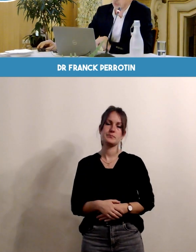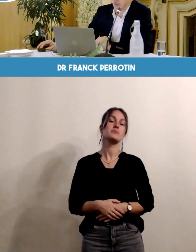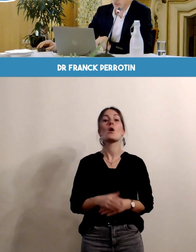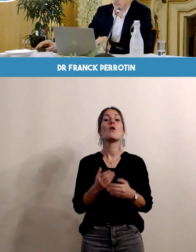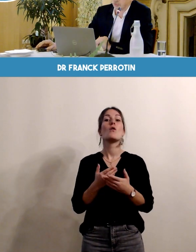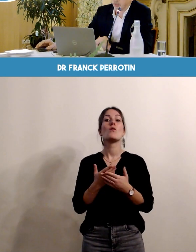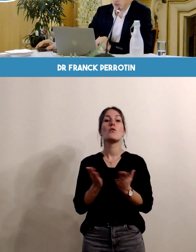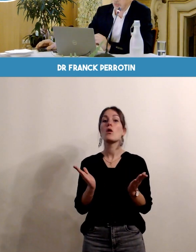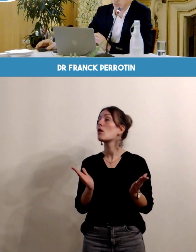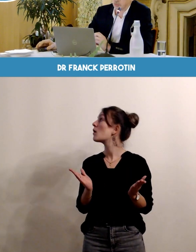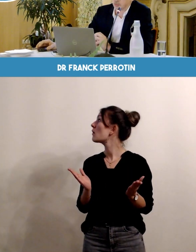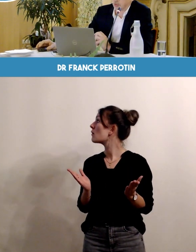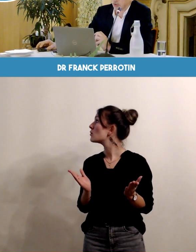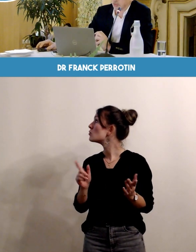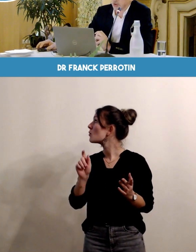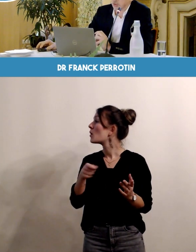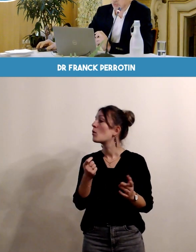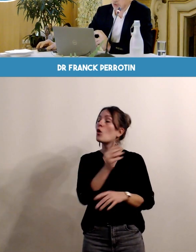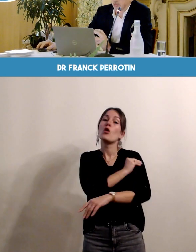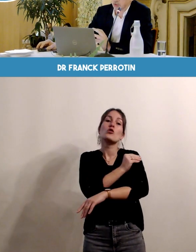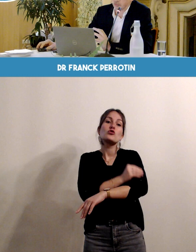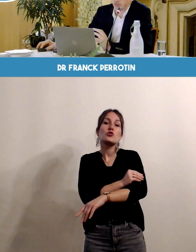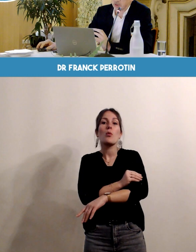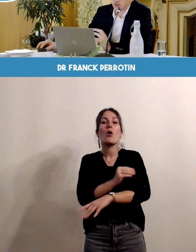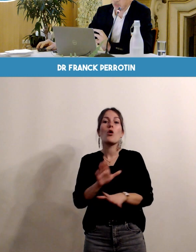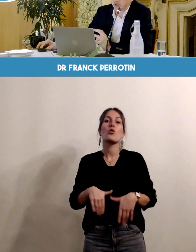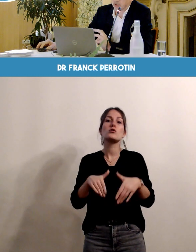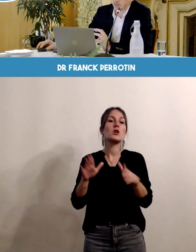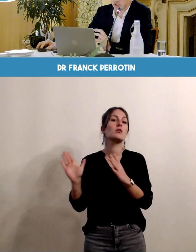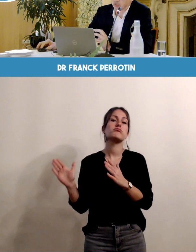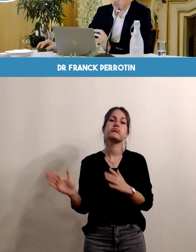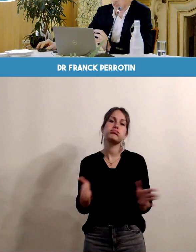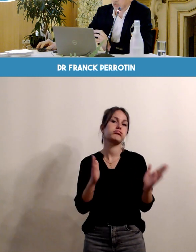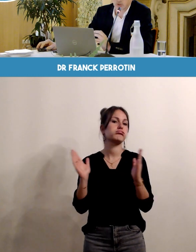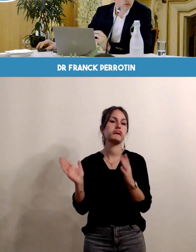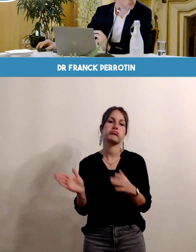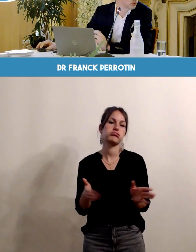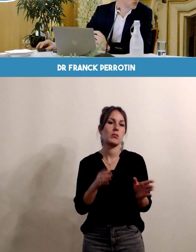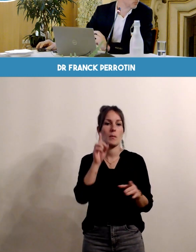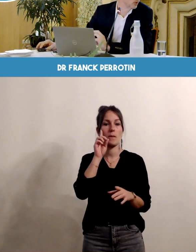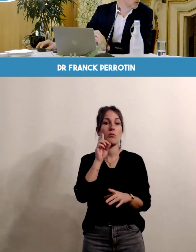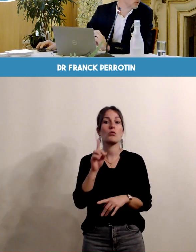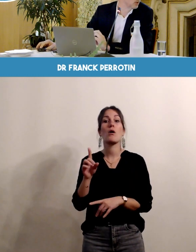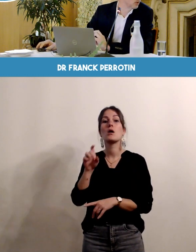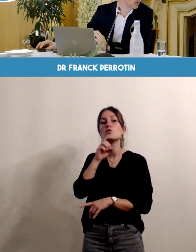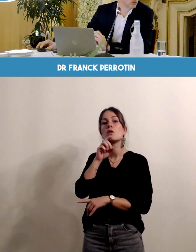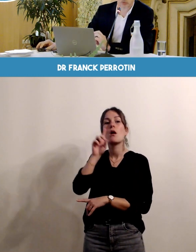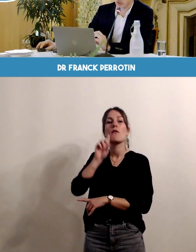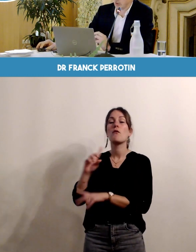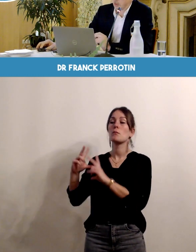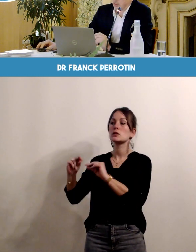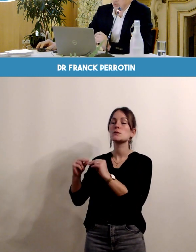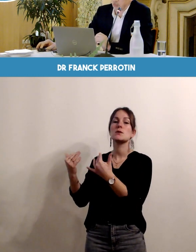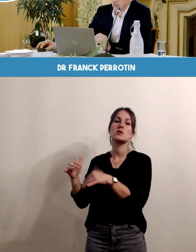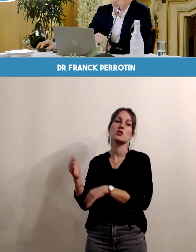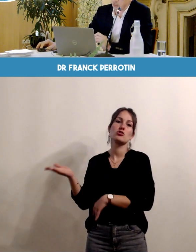voilà j'avais prévu de vous parler un peu du sport et grossesse aussi mais je vais passer peut-être parce que Christine vous en a parlé et